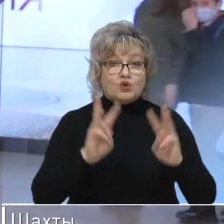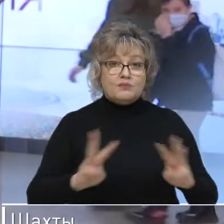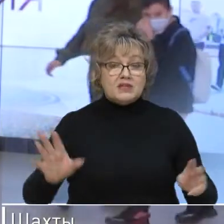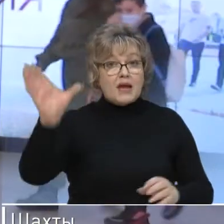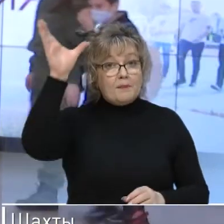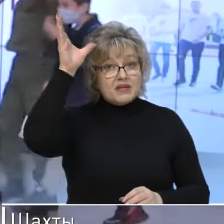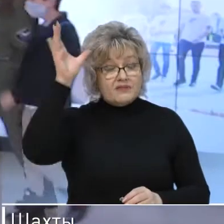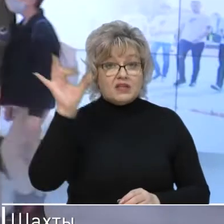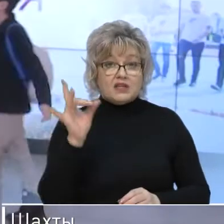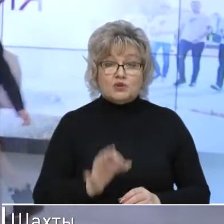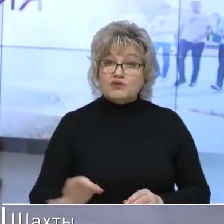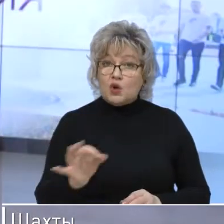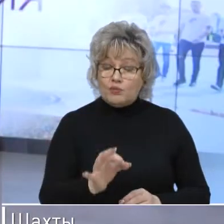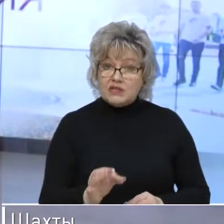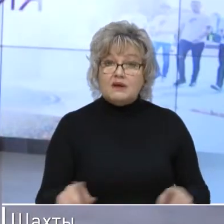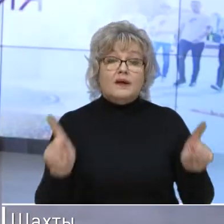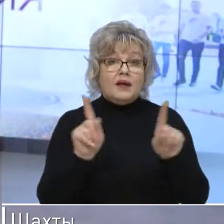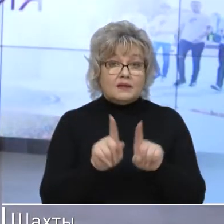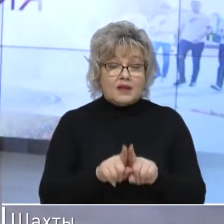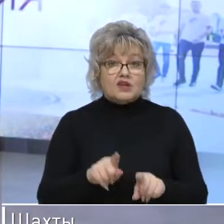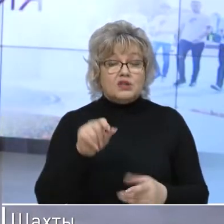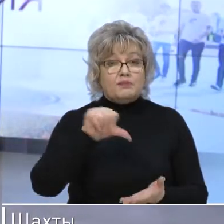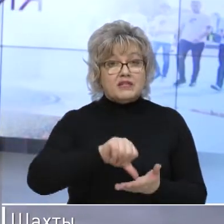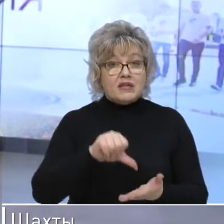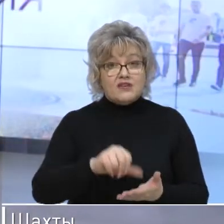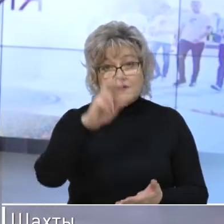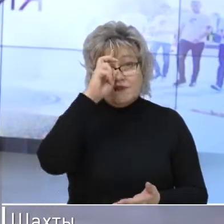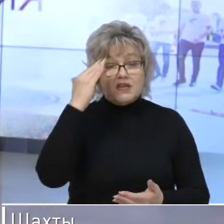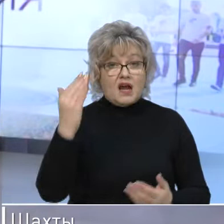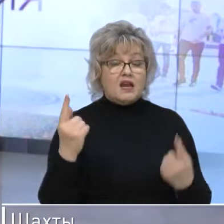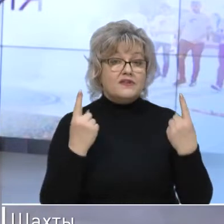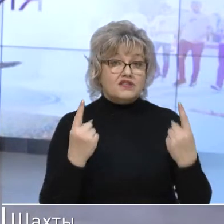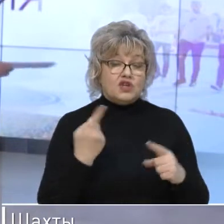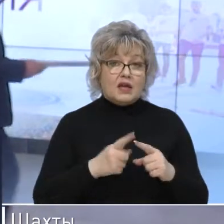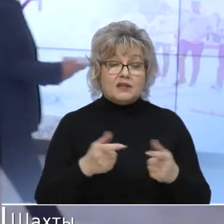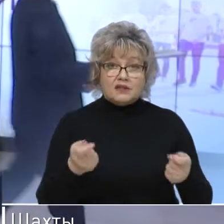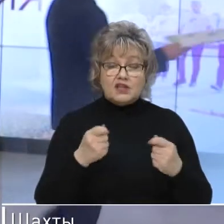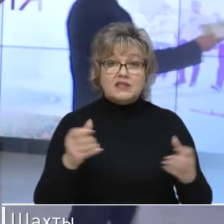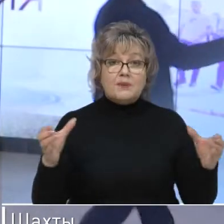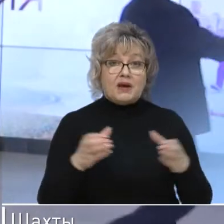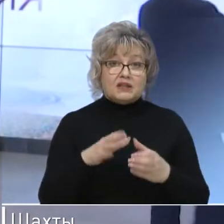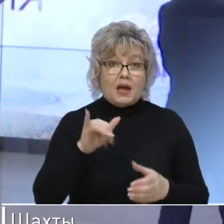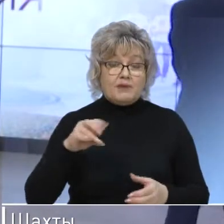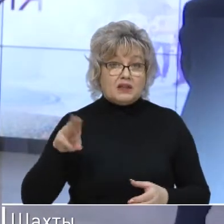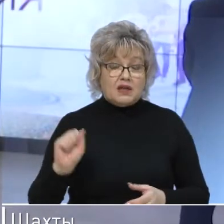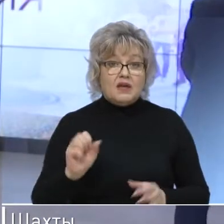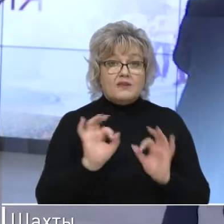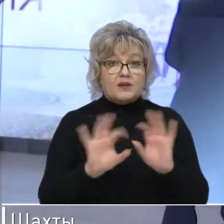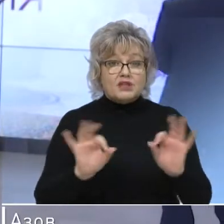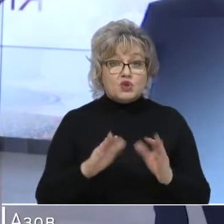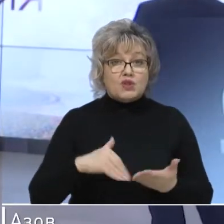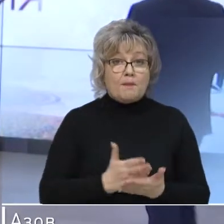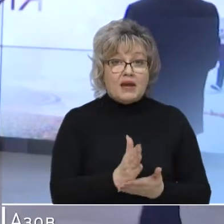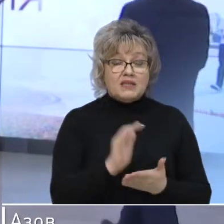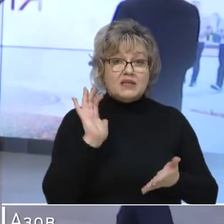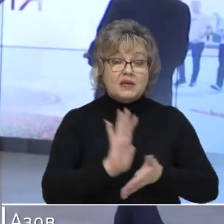министра образования Ростовской области, а также представители федерального значения, это начальник департамента информации, информационной